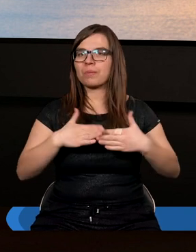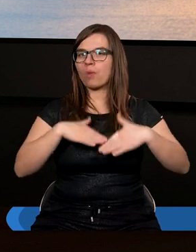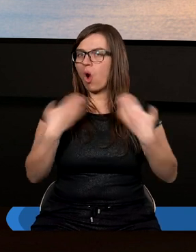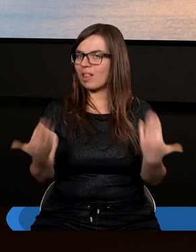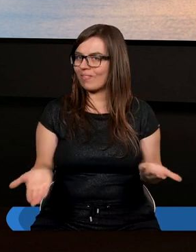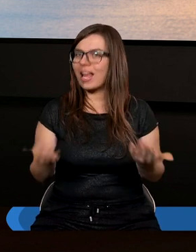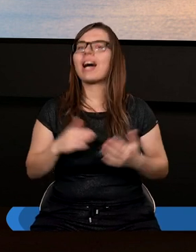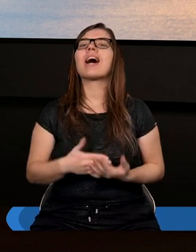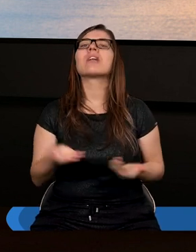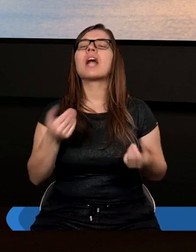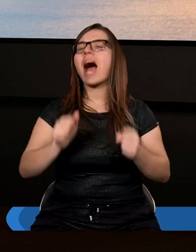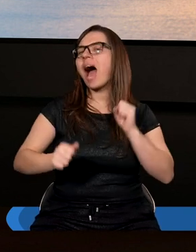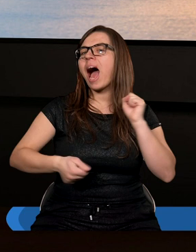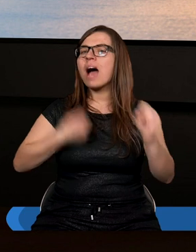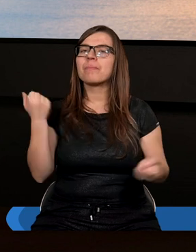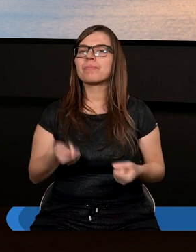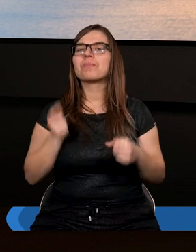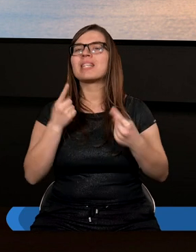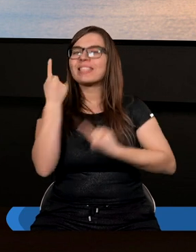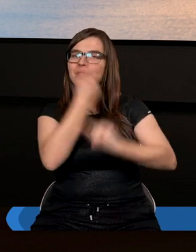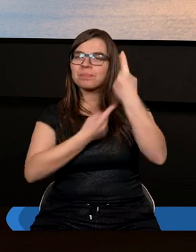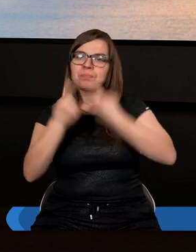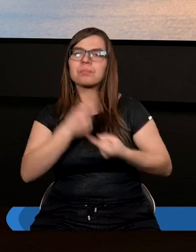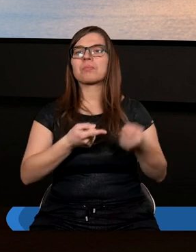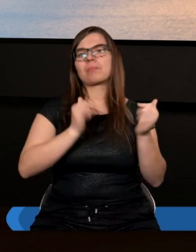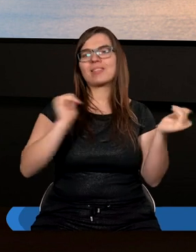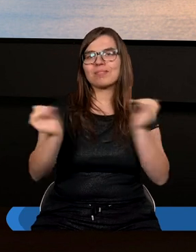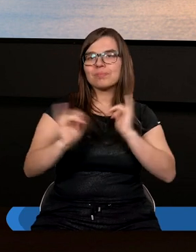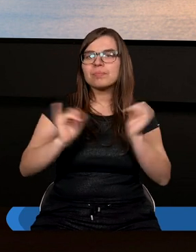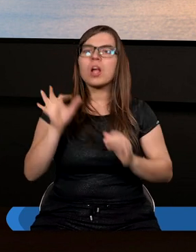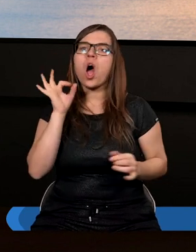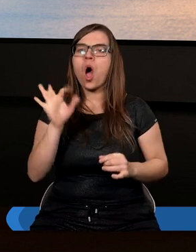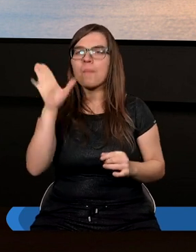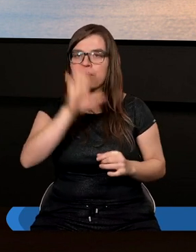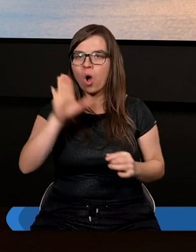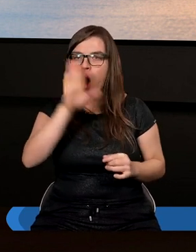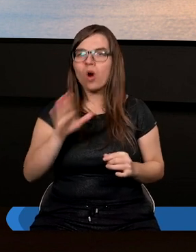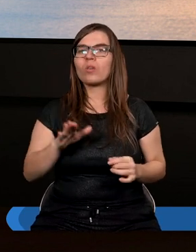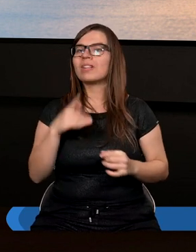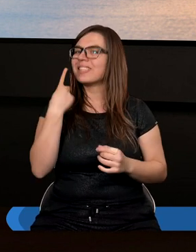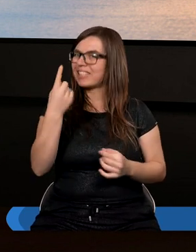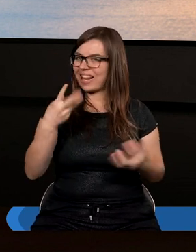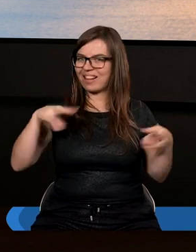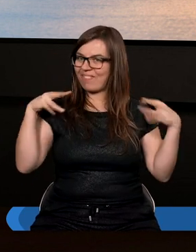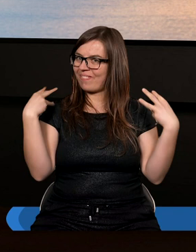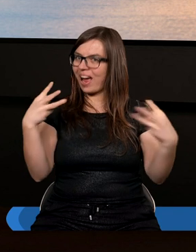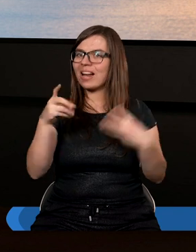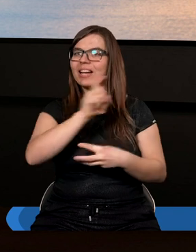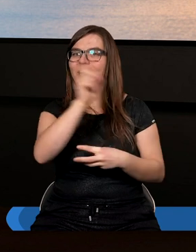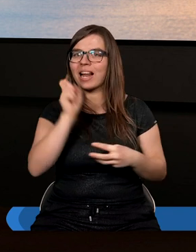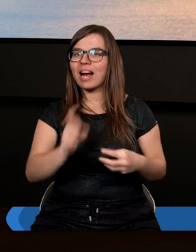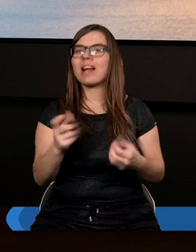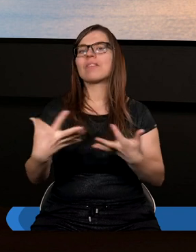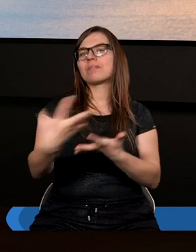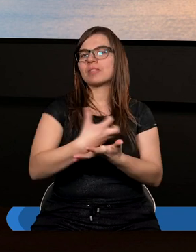będziemy, aby zastanawiać się, rozmawiać, rozmyślać o jednym z bardzo istotnych zagadnień